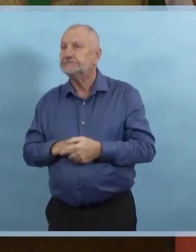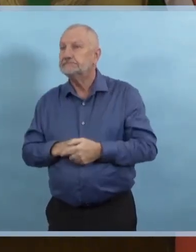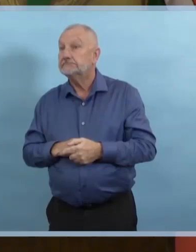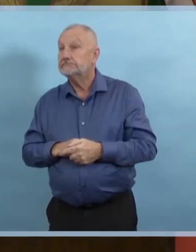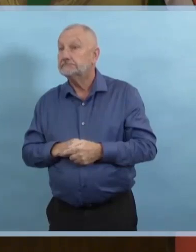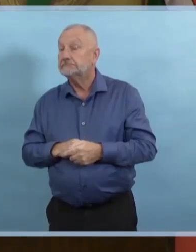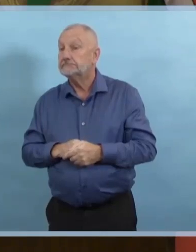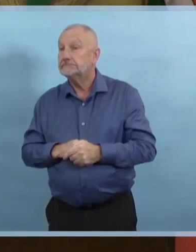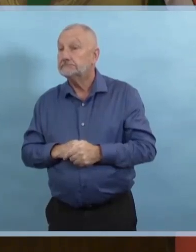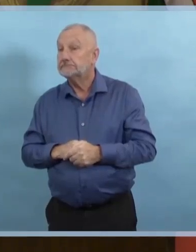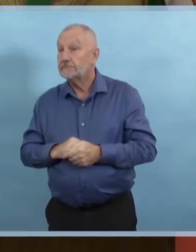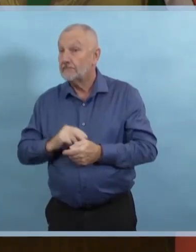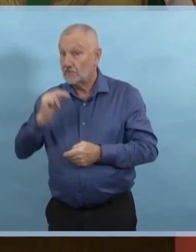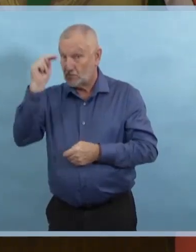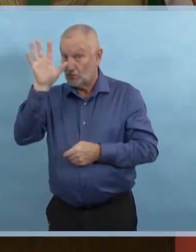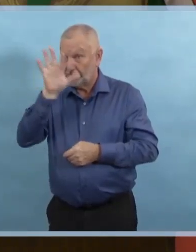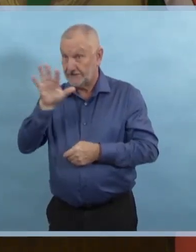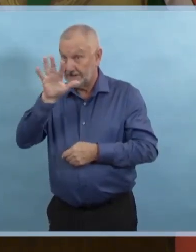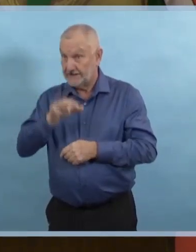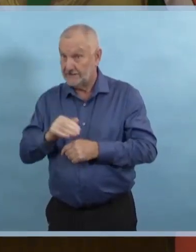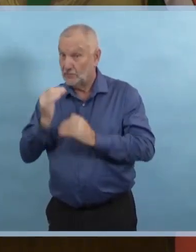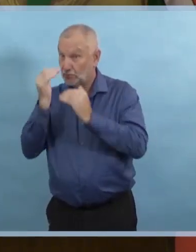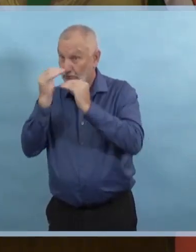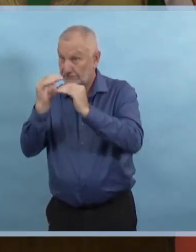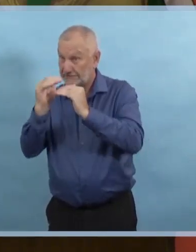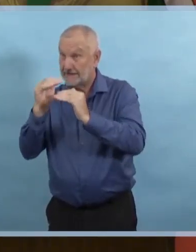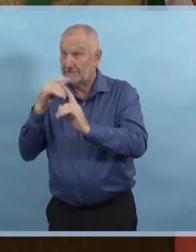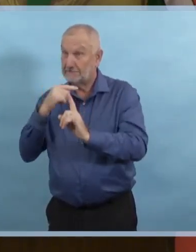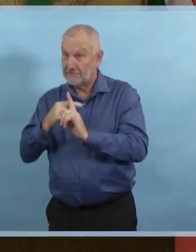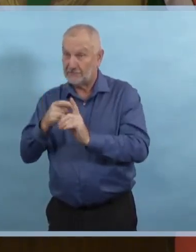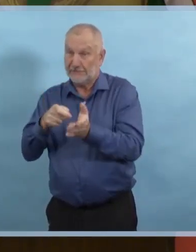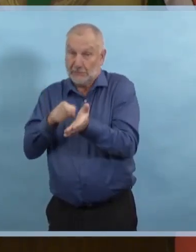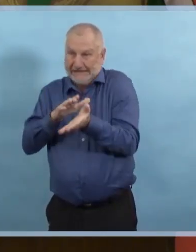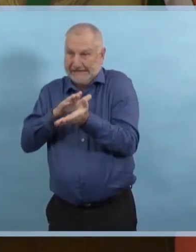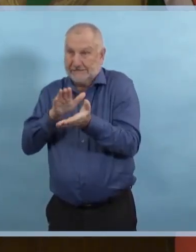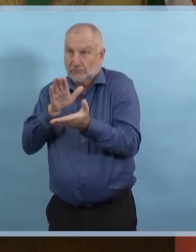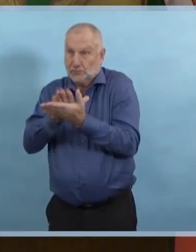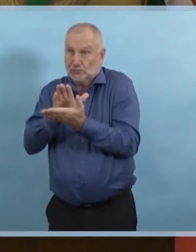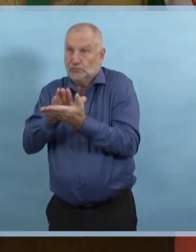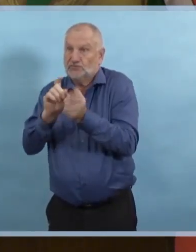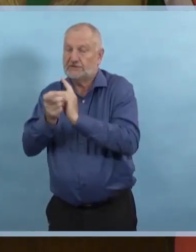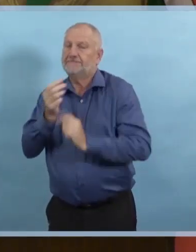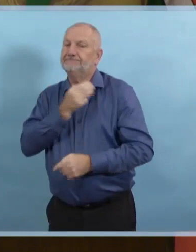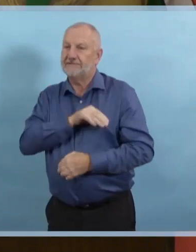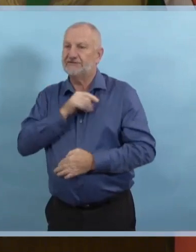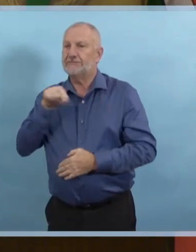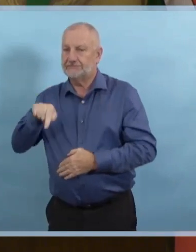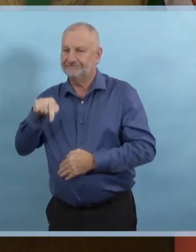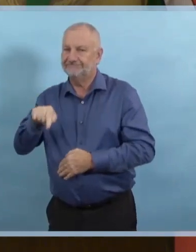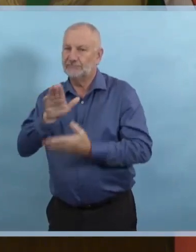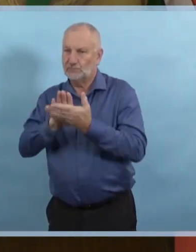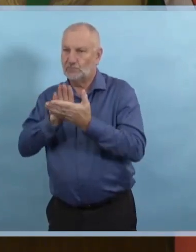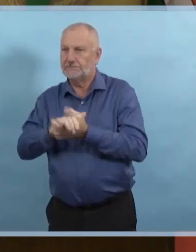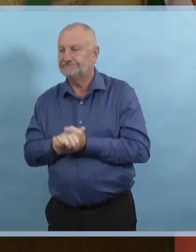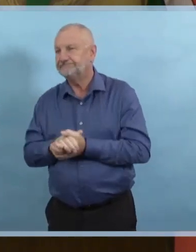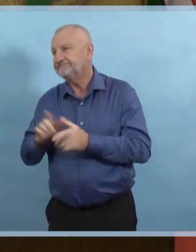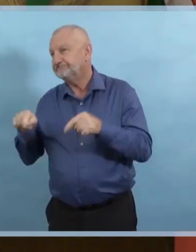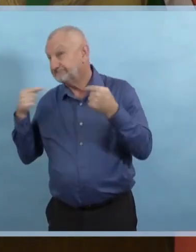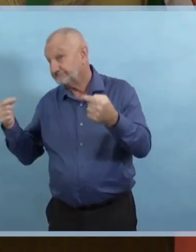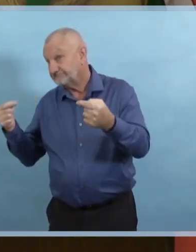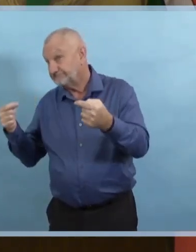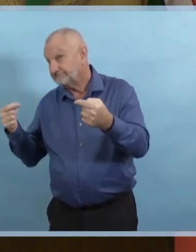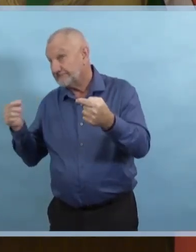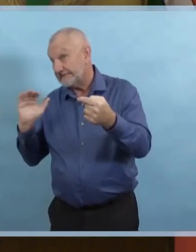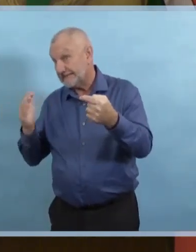écoles. Les écoles du Manitoba jusqu'à maintenant ont prouvé qu'elles étaient sécuritaires et qu'elles étaient à un environnement à faible risque de transmission. Mais nous avons vu